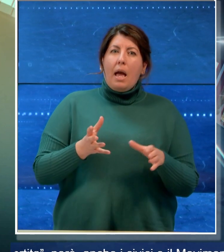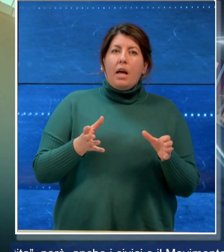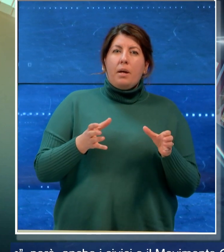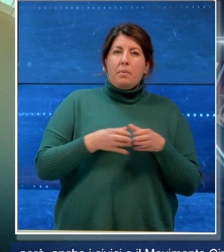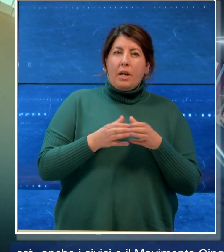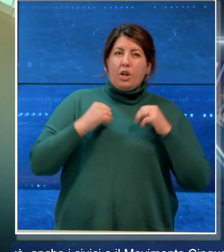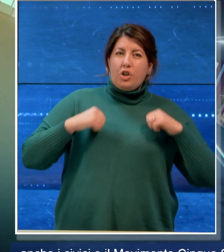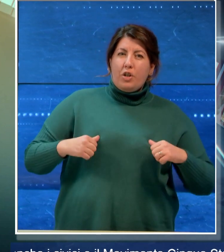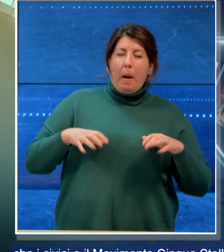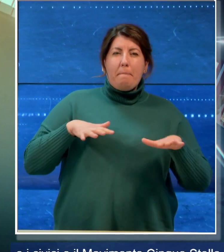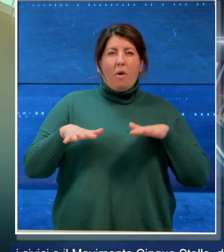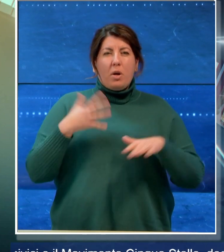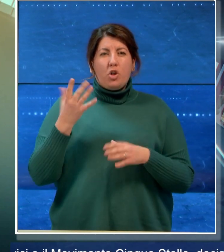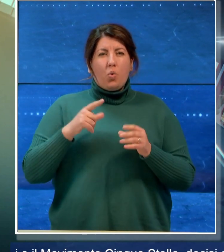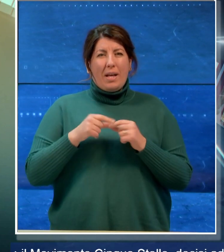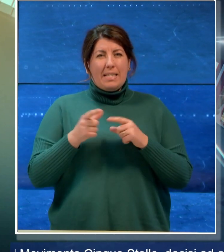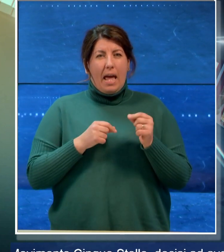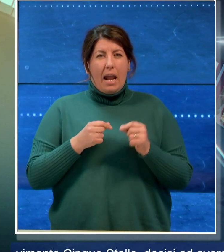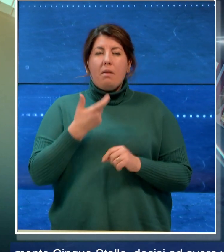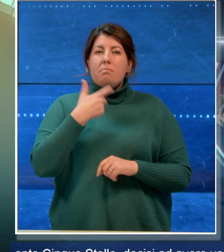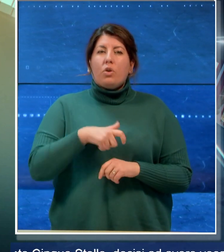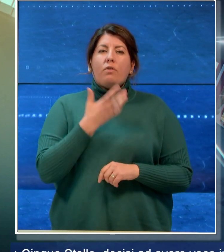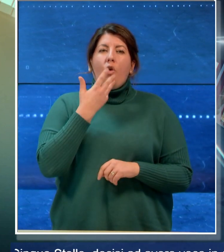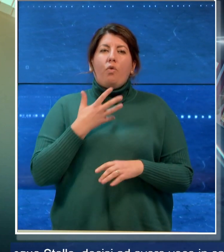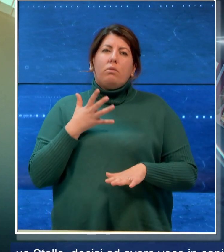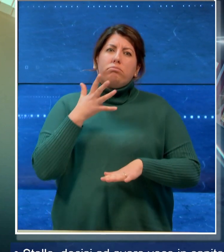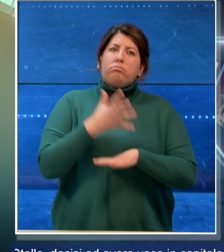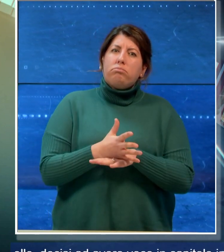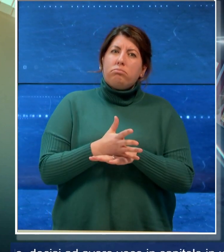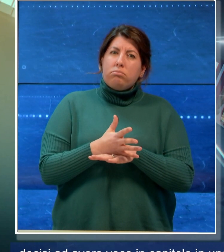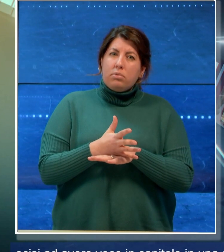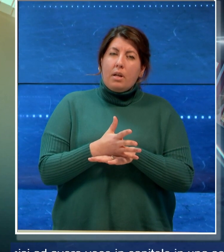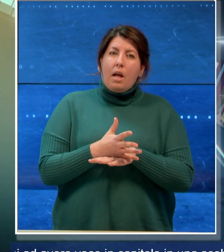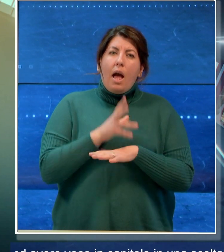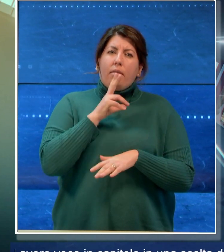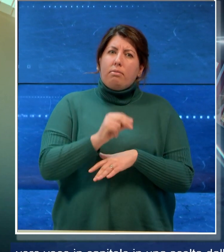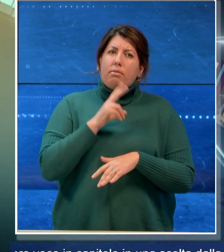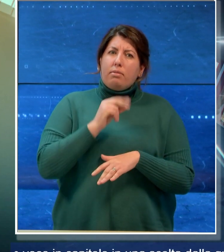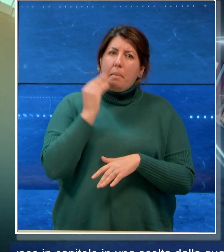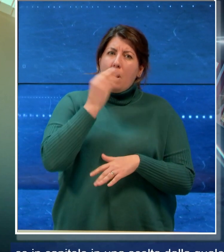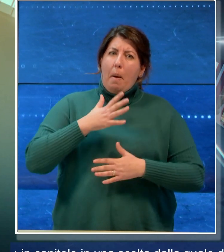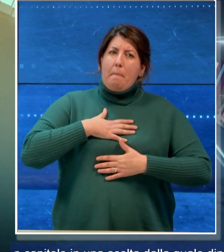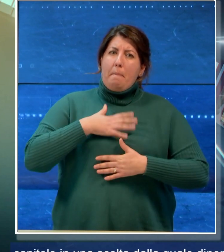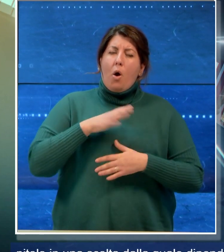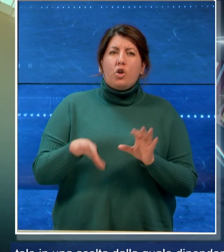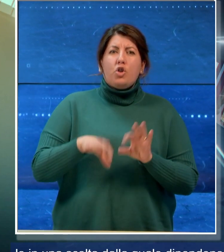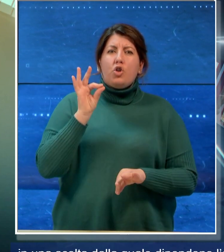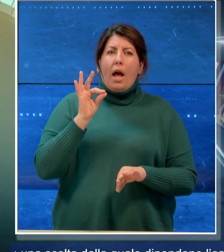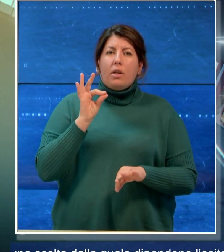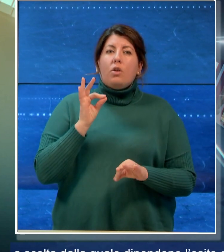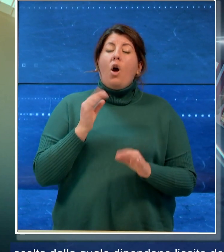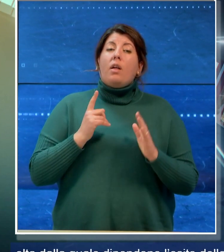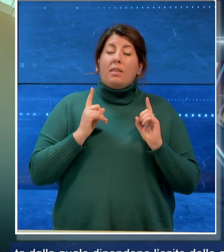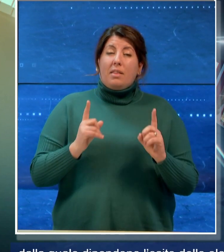decisi ad avere voce in capitolo in una scelta dalla quale dipendono l'esito